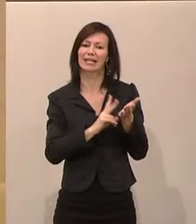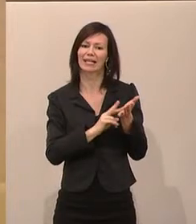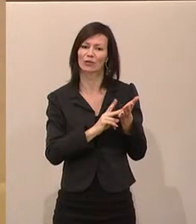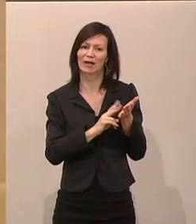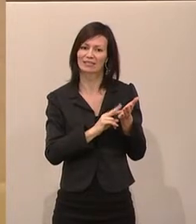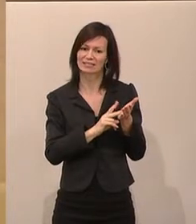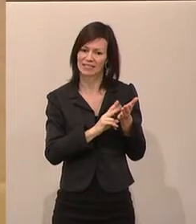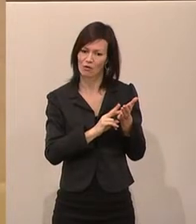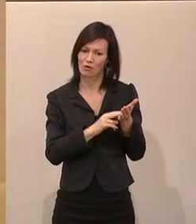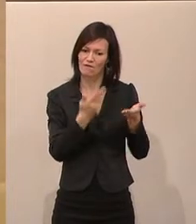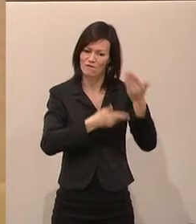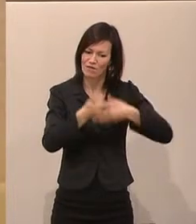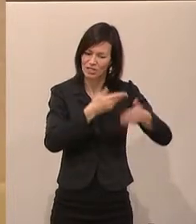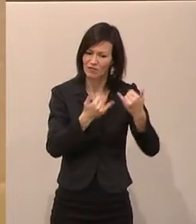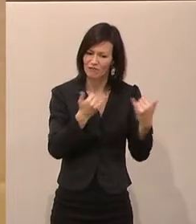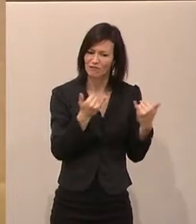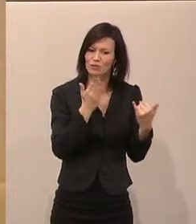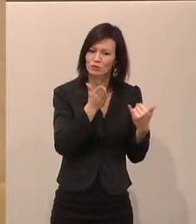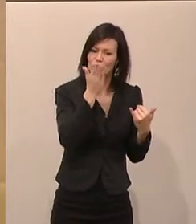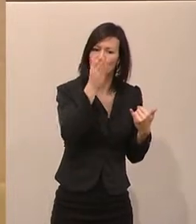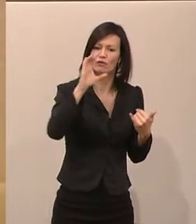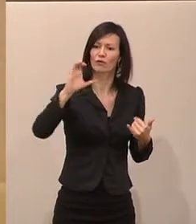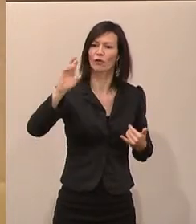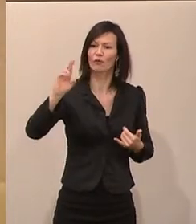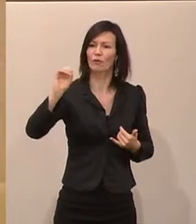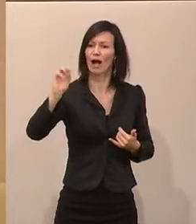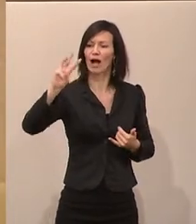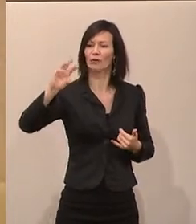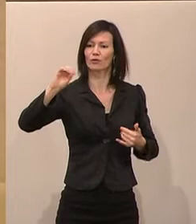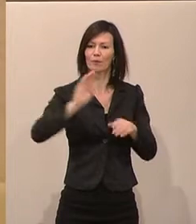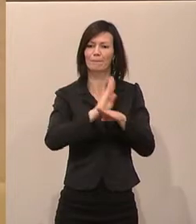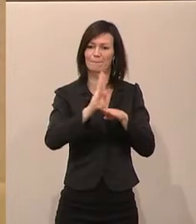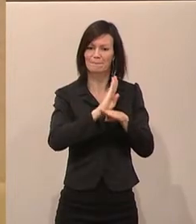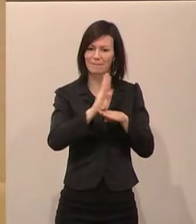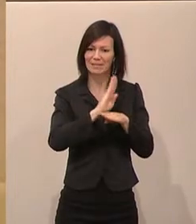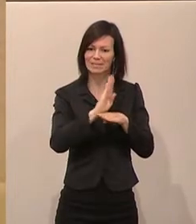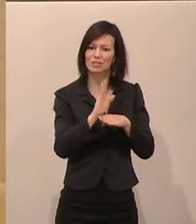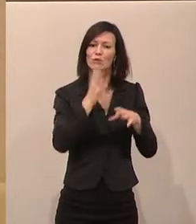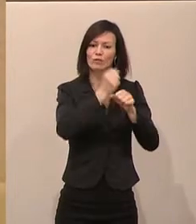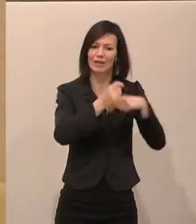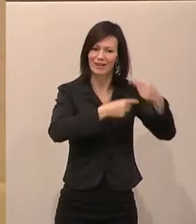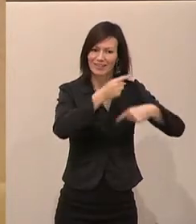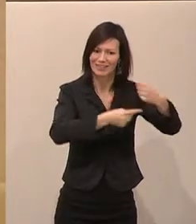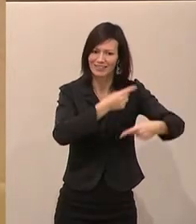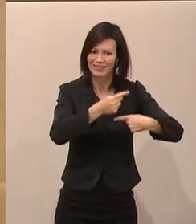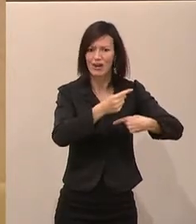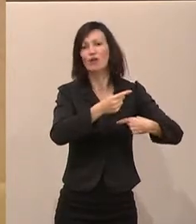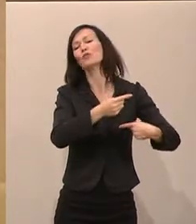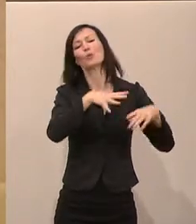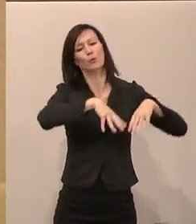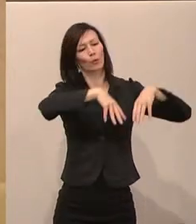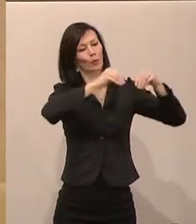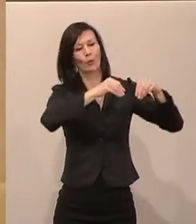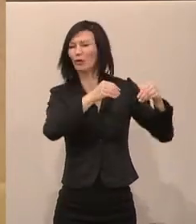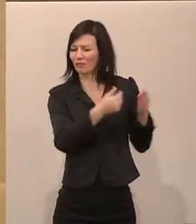Crowd-Business und auch um Nachhaltigkeit. Und ich darf Sie im Namen des Gründers des Crowd-Dialog alle herzlich einladen. Sie können alle